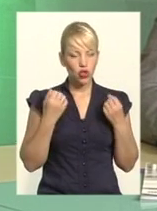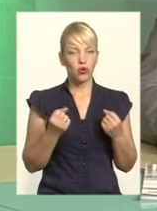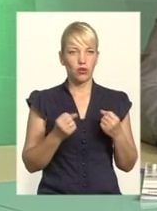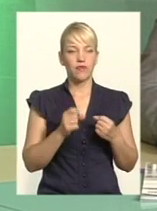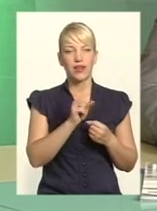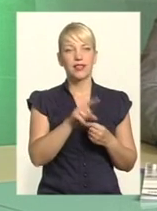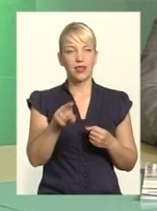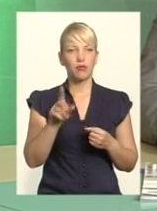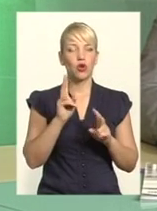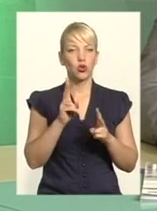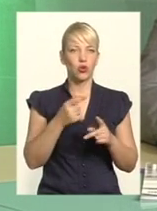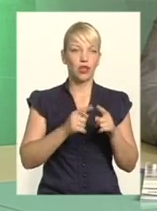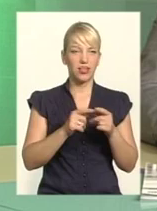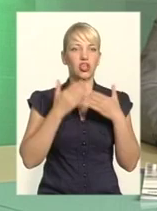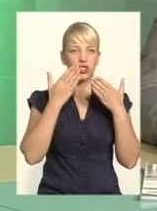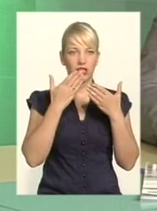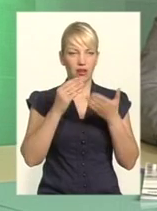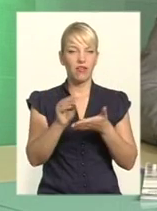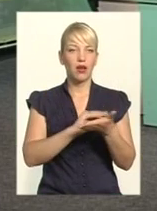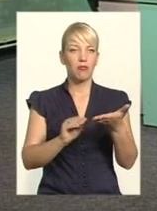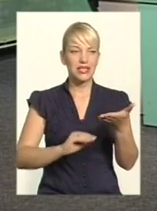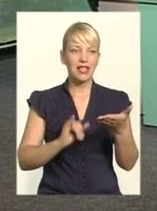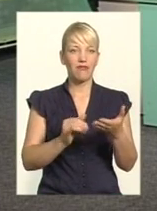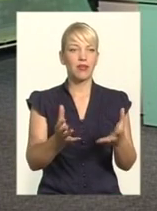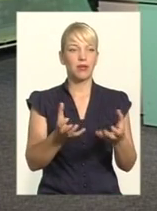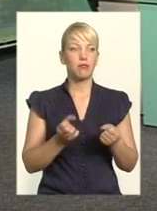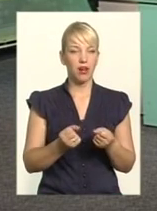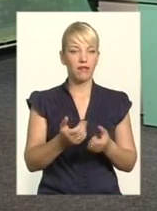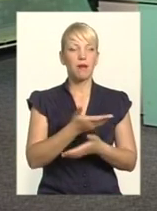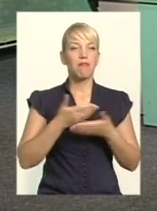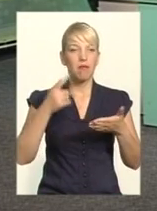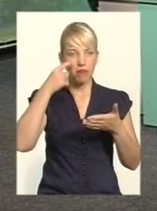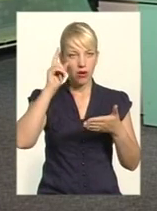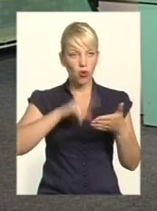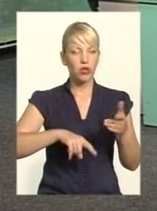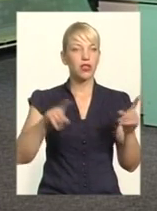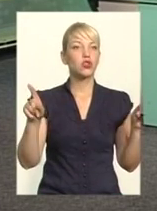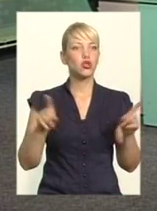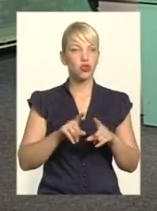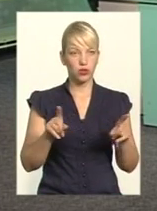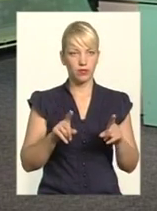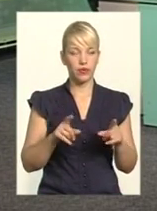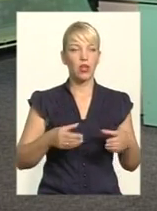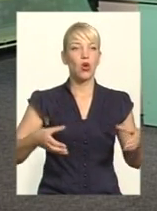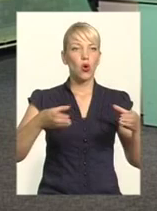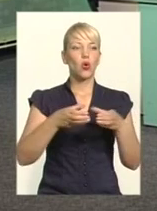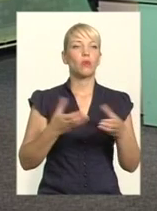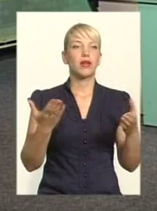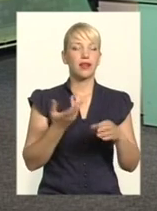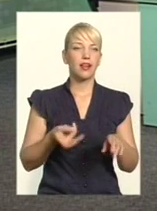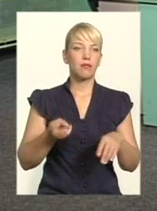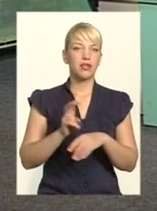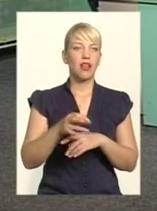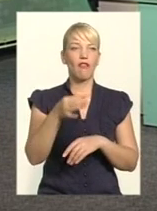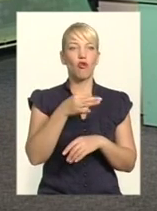хто її читав, писав і приймав. Ми переконані, що група, яка прийде в обласну раду